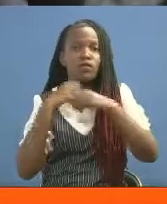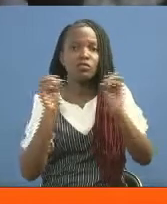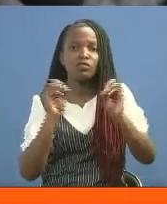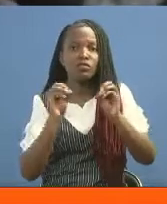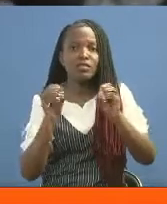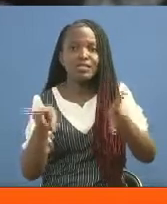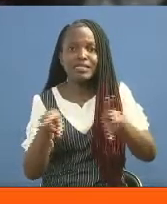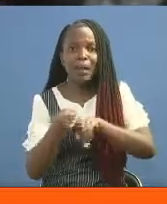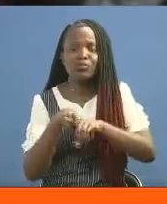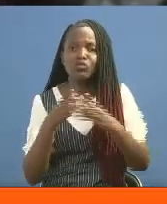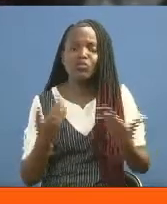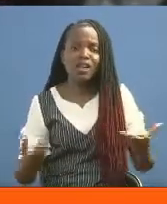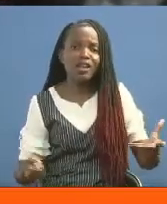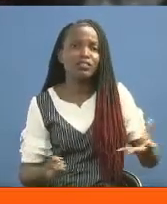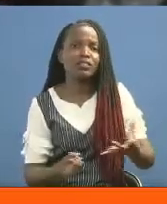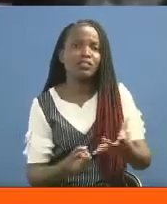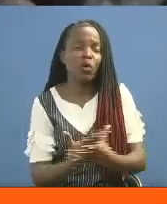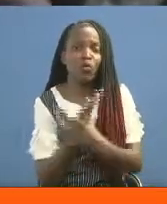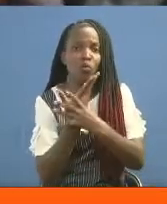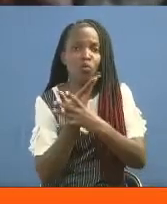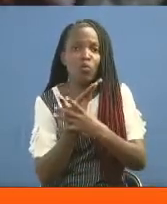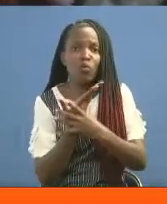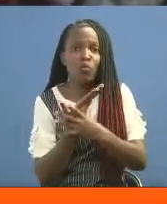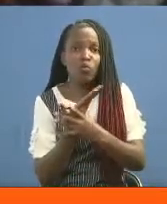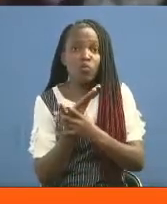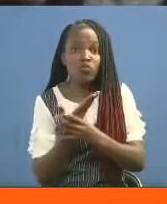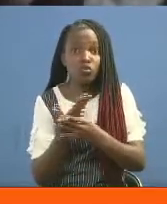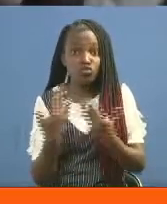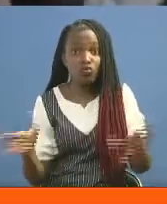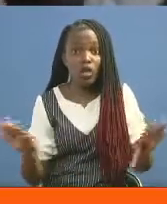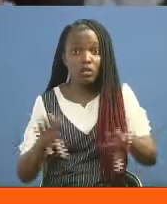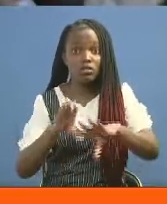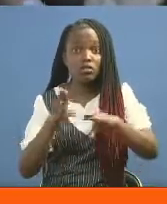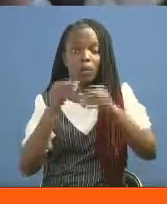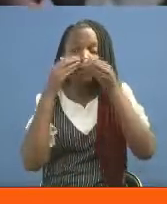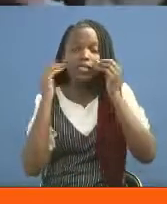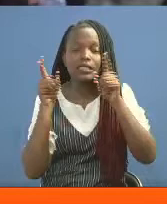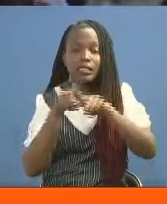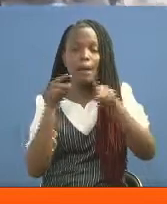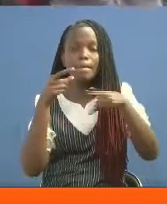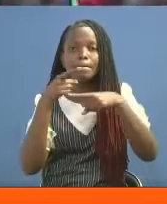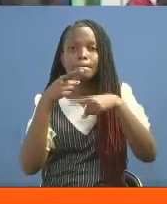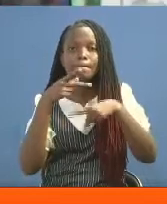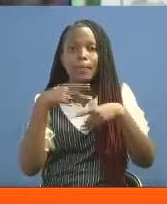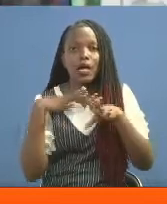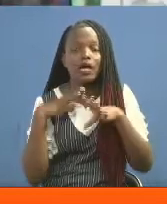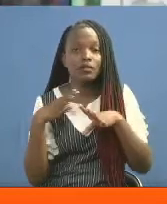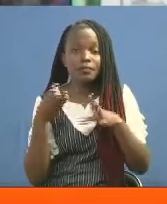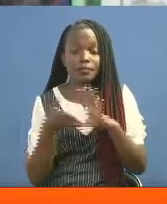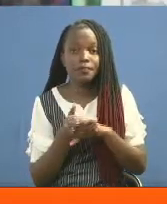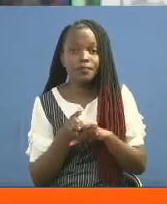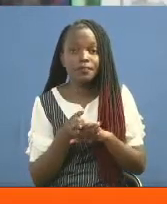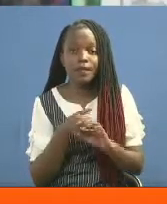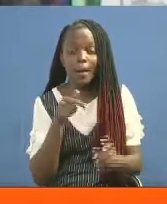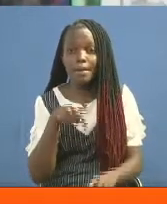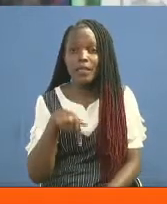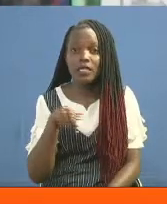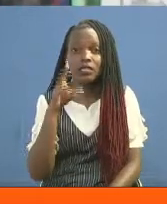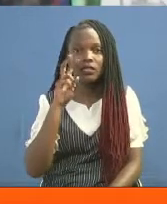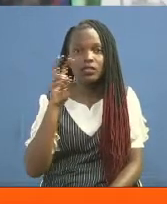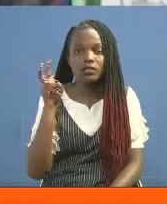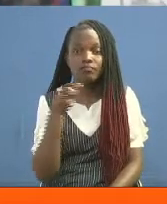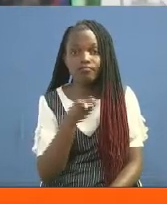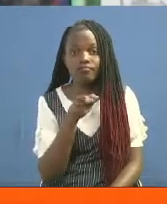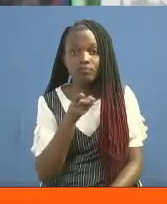watoto na watoto walipata mask na pia ata sisu watu wakubwa tulipata in all sizes. Naona kama hapa kibira ya AC